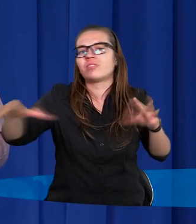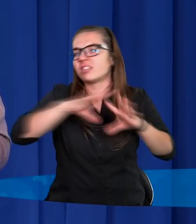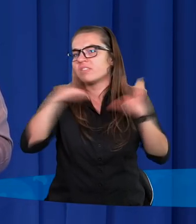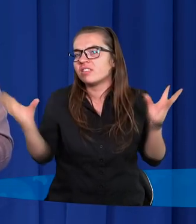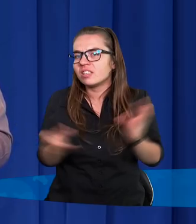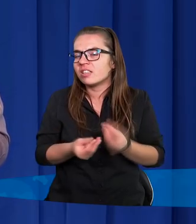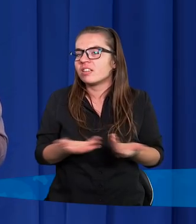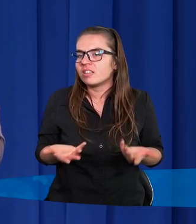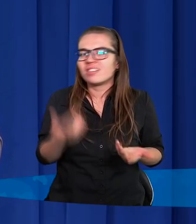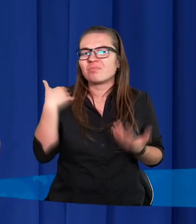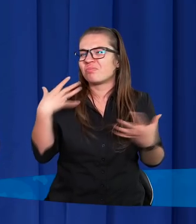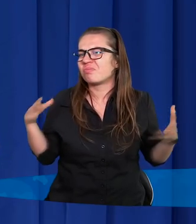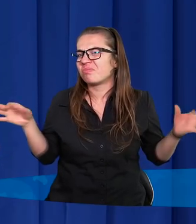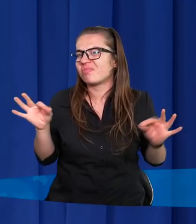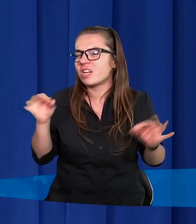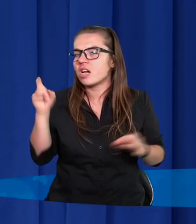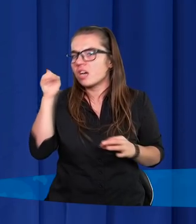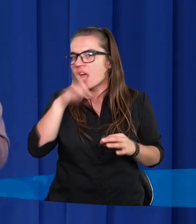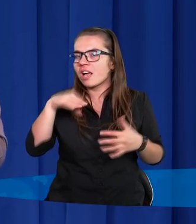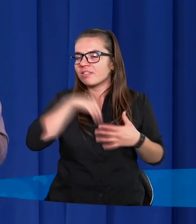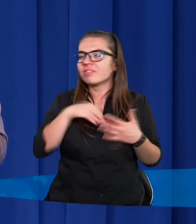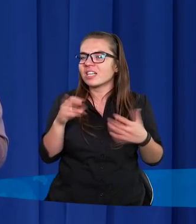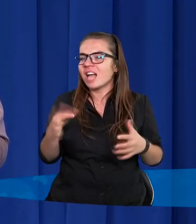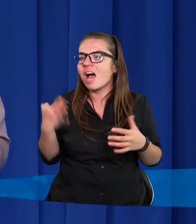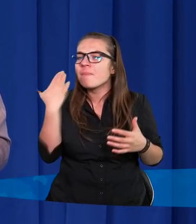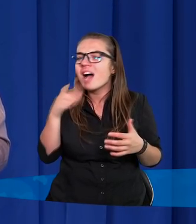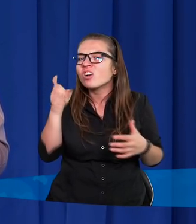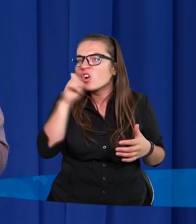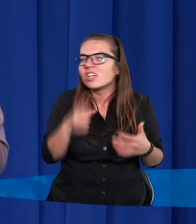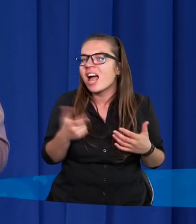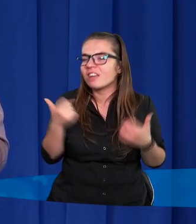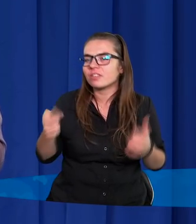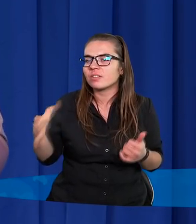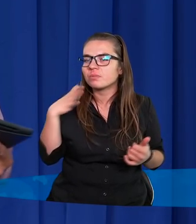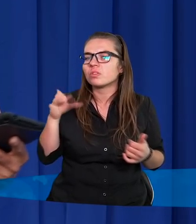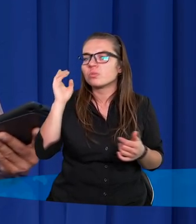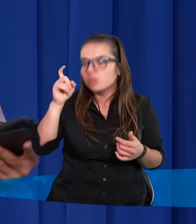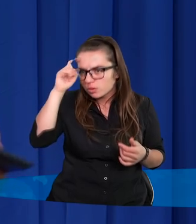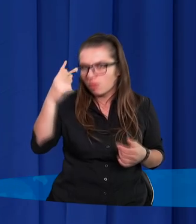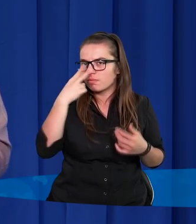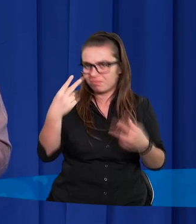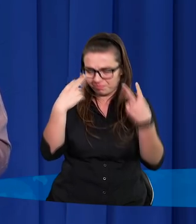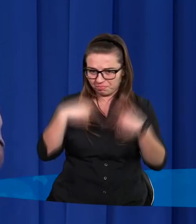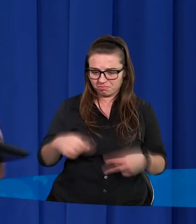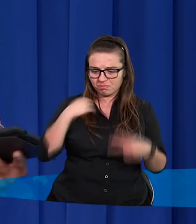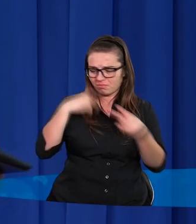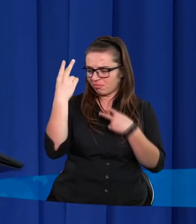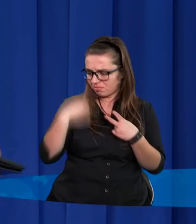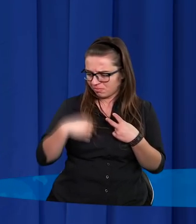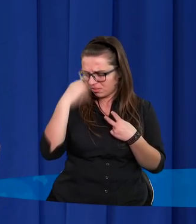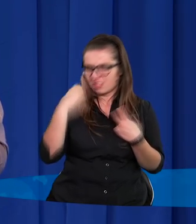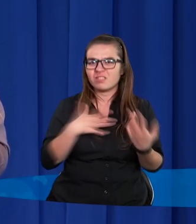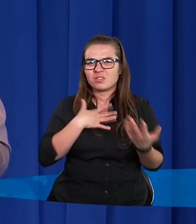I kiedy było tak źle, często tak bywa w życiu człowieka, że kiedy jest tak bardzo źle, to ten syn spojrzał na siebie, był wtedy